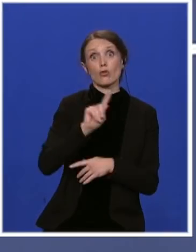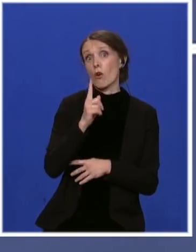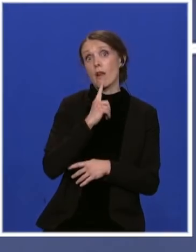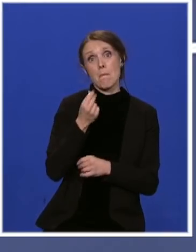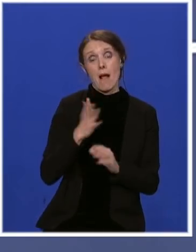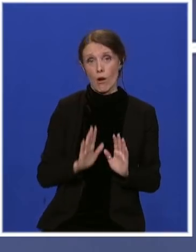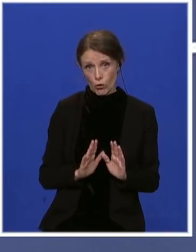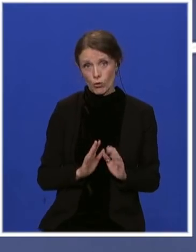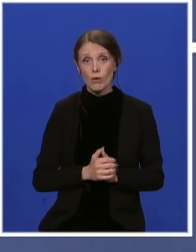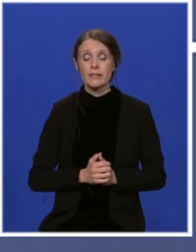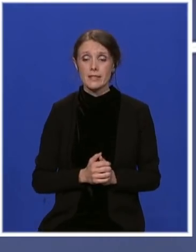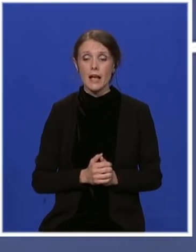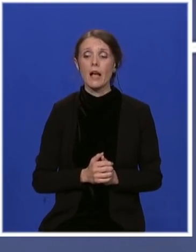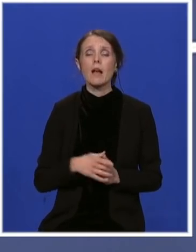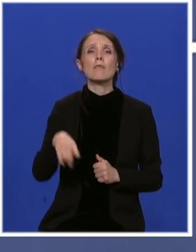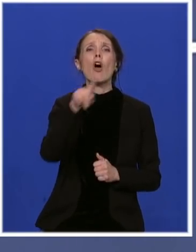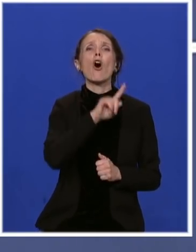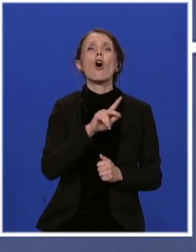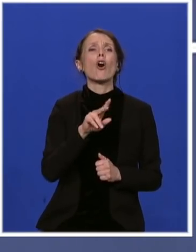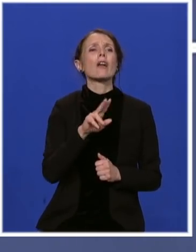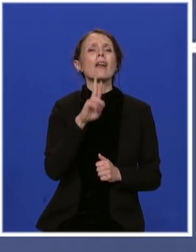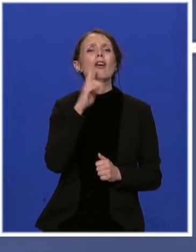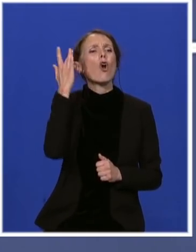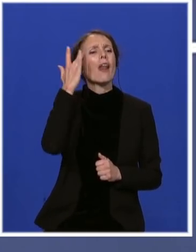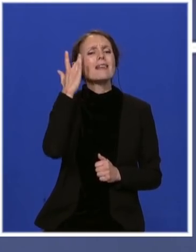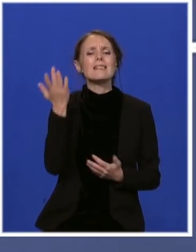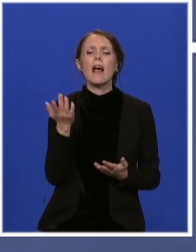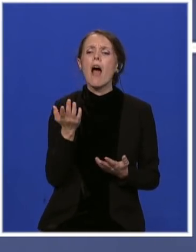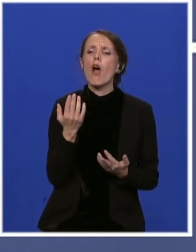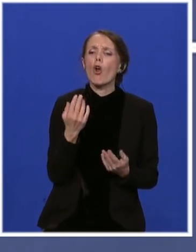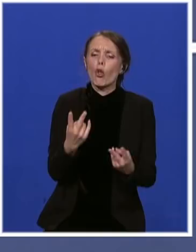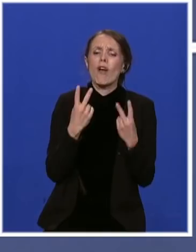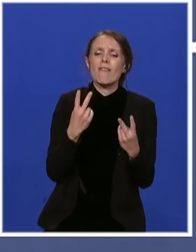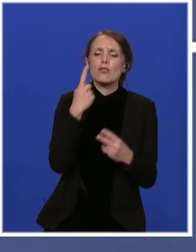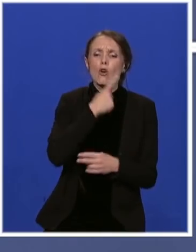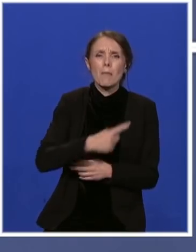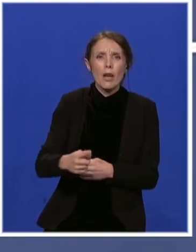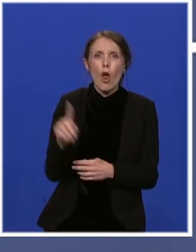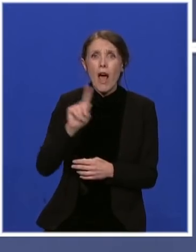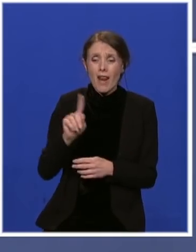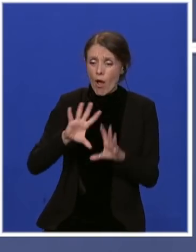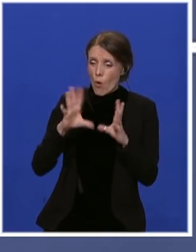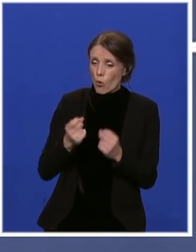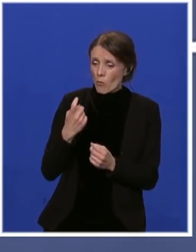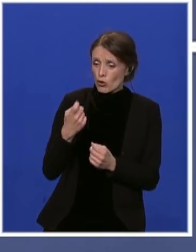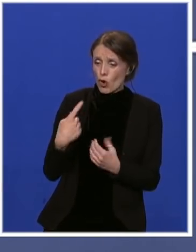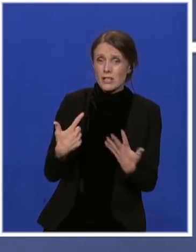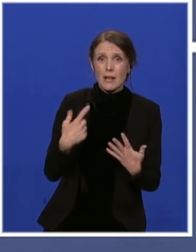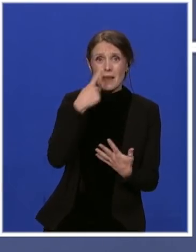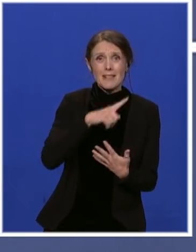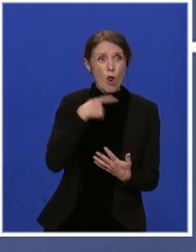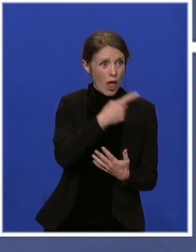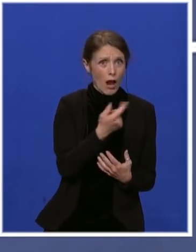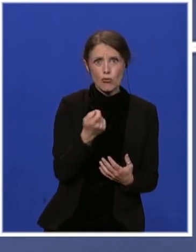za one koji ne razumeju koliko znači 1 milion, a ne 170 miliona. Dakle,